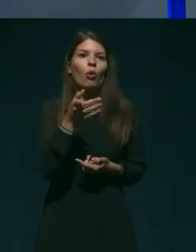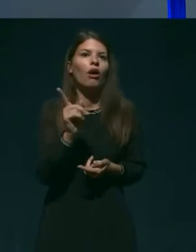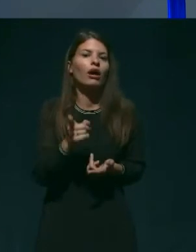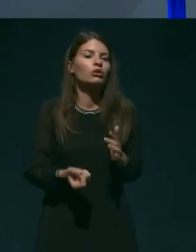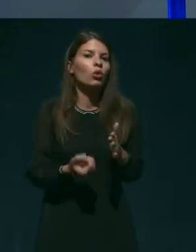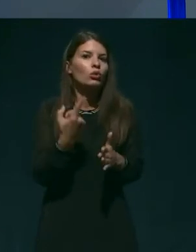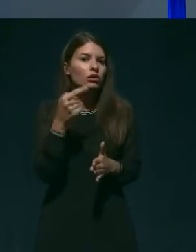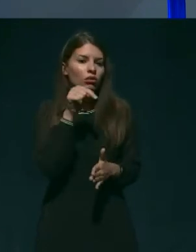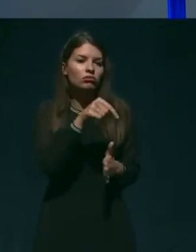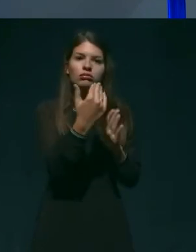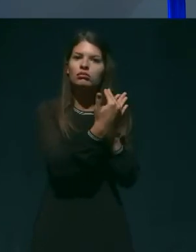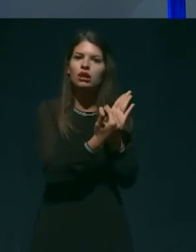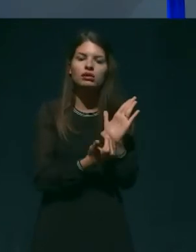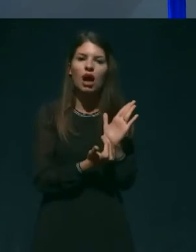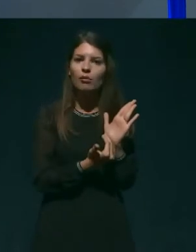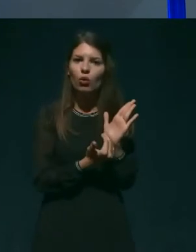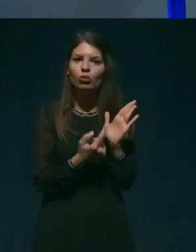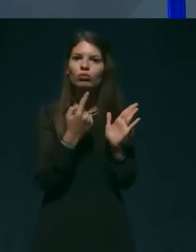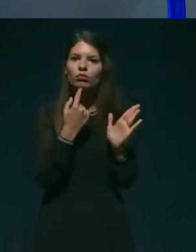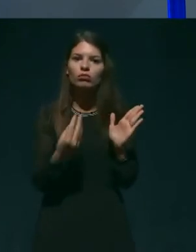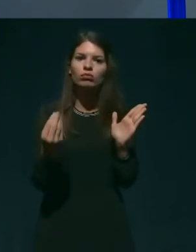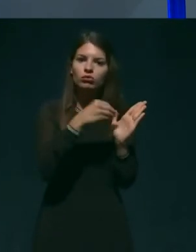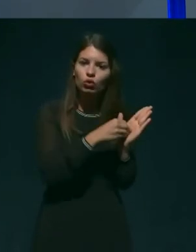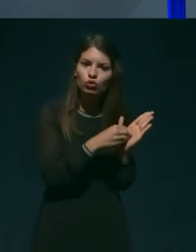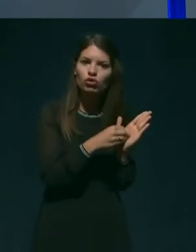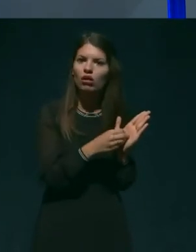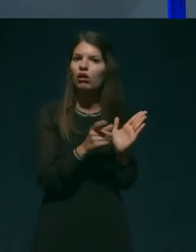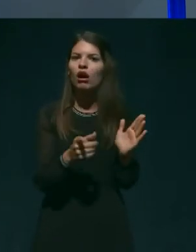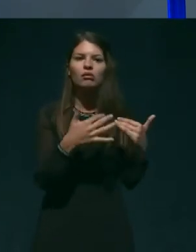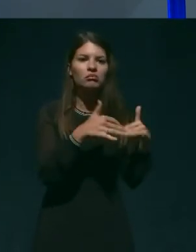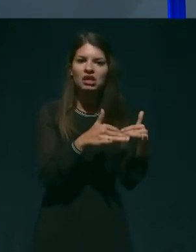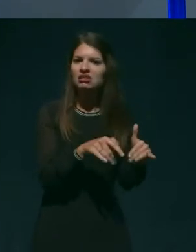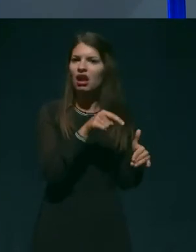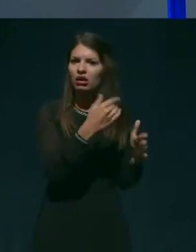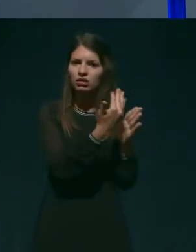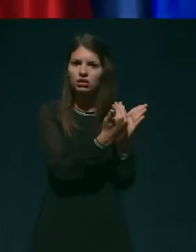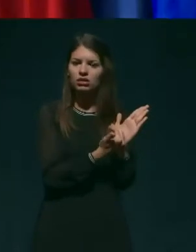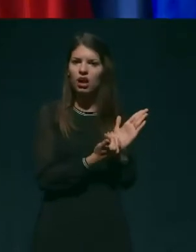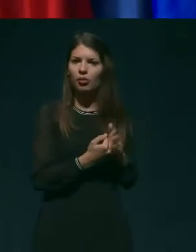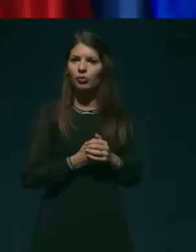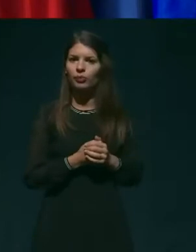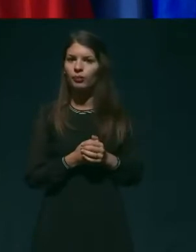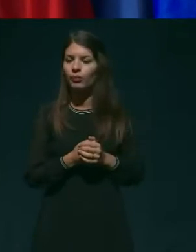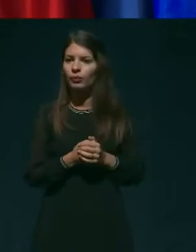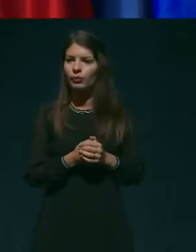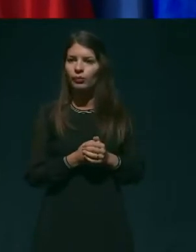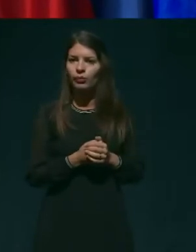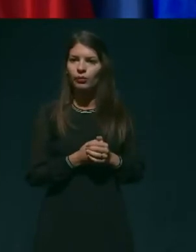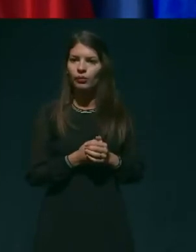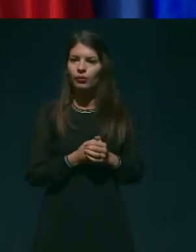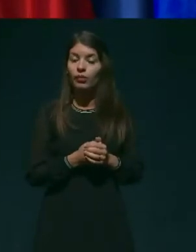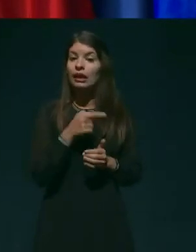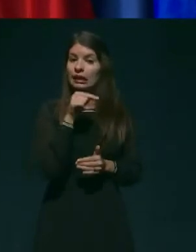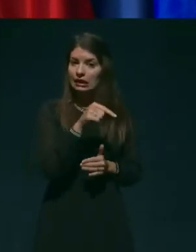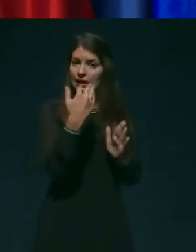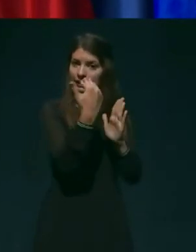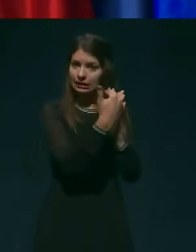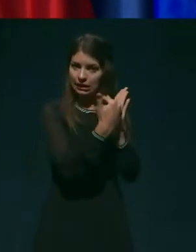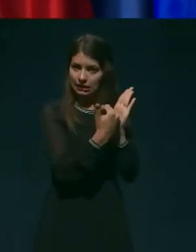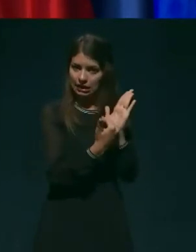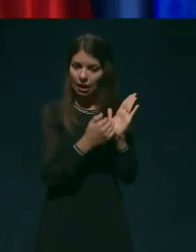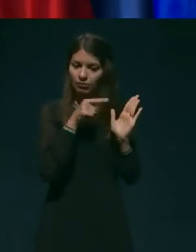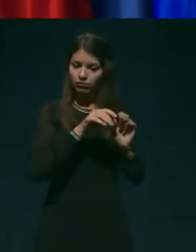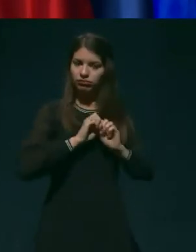na tem seznamu, kaj pravzaprav piše, če se se dotika. Prej, gre za seznam, ki ga je izdal